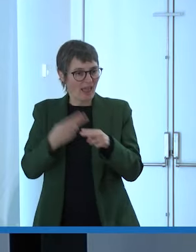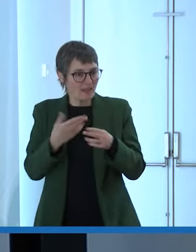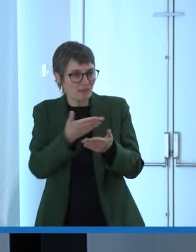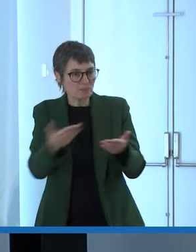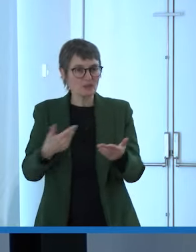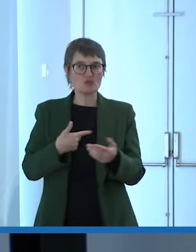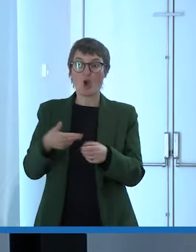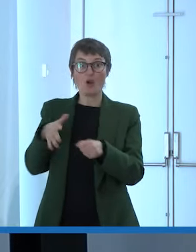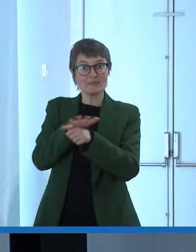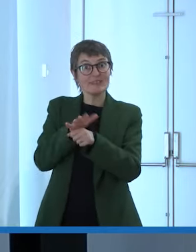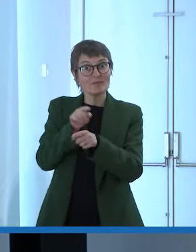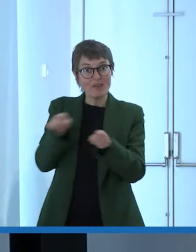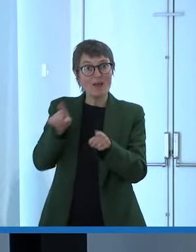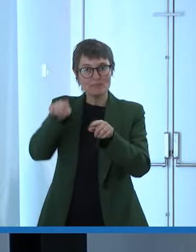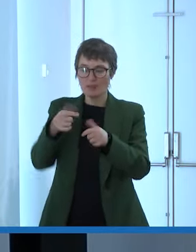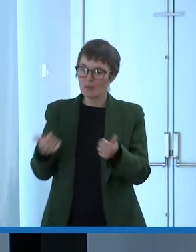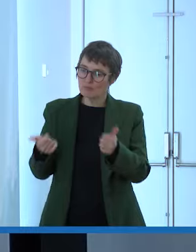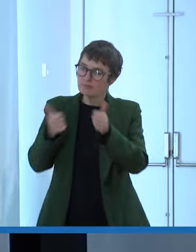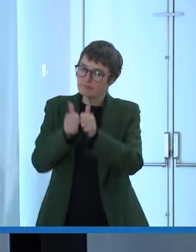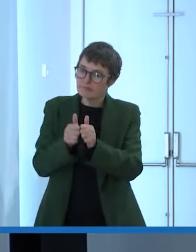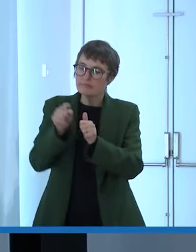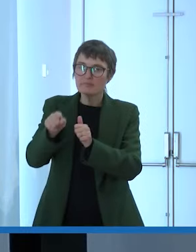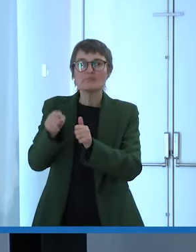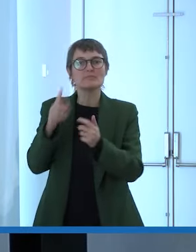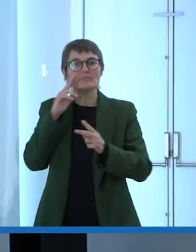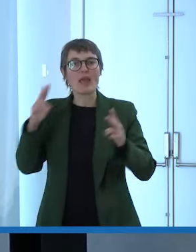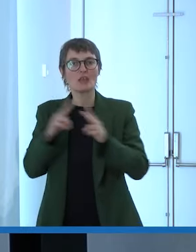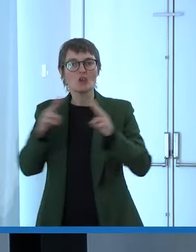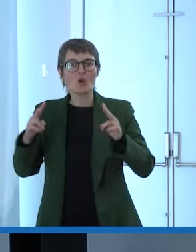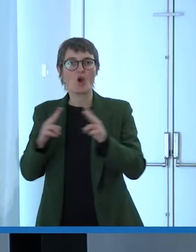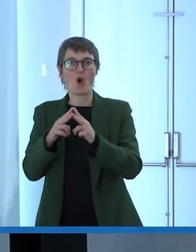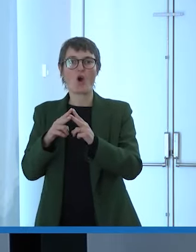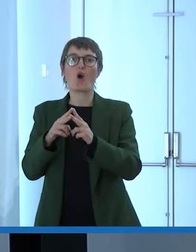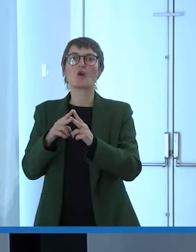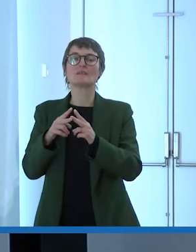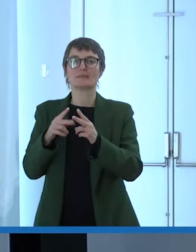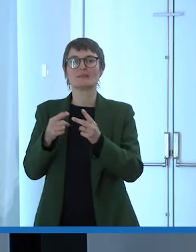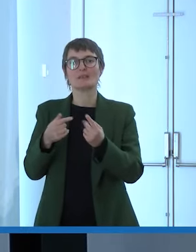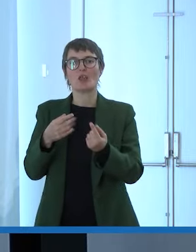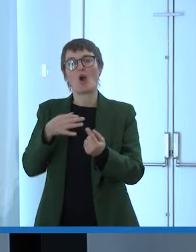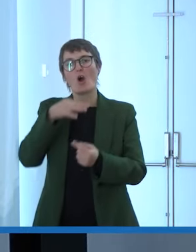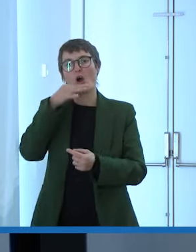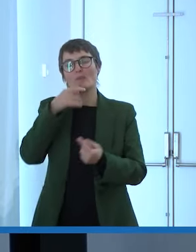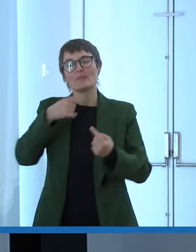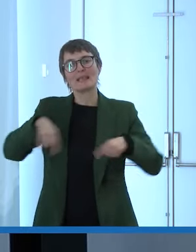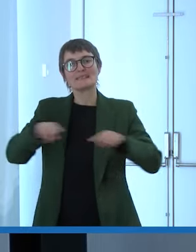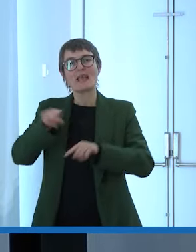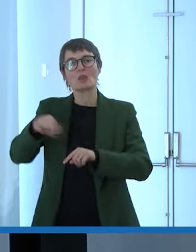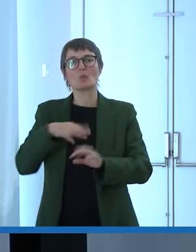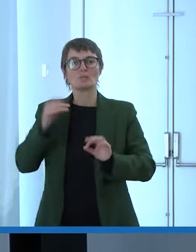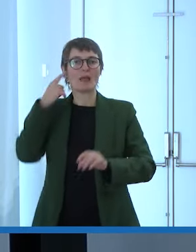con incontri e seduti con una psicologa e avvocate e